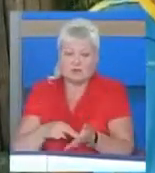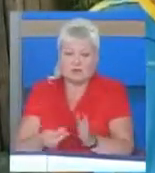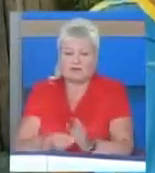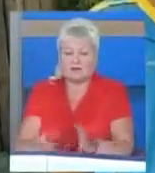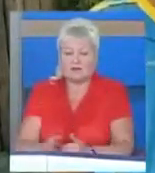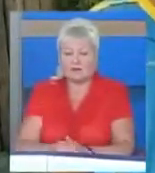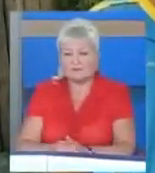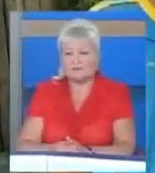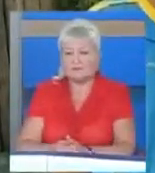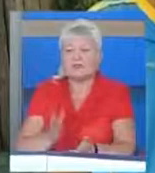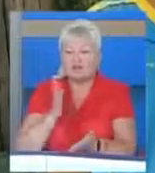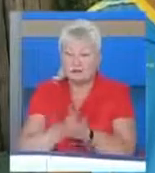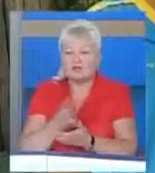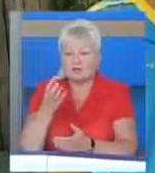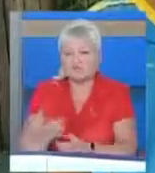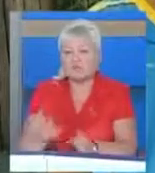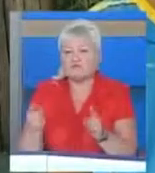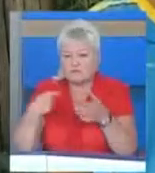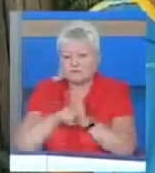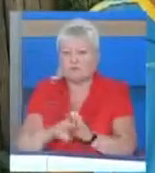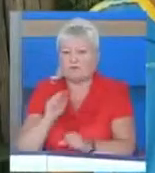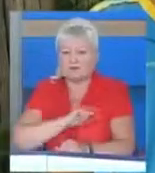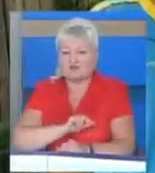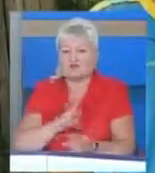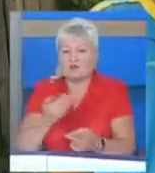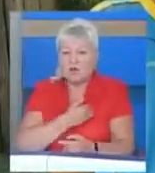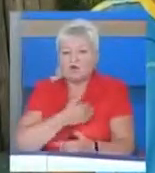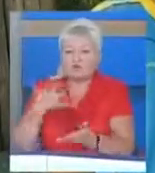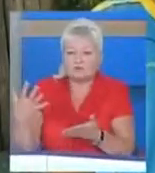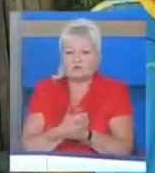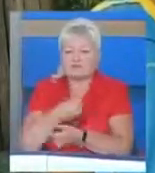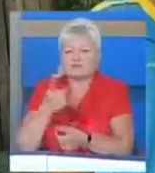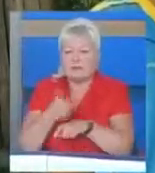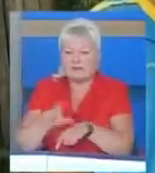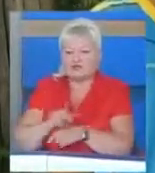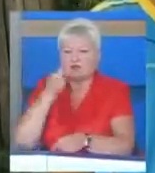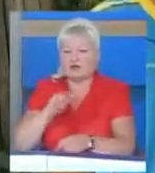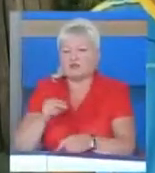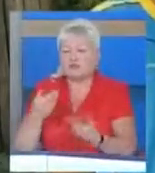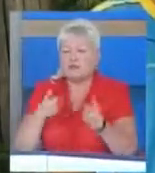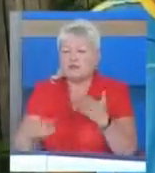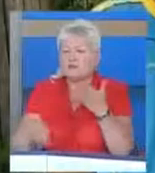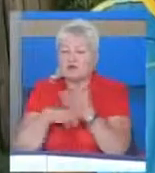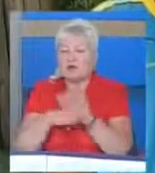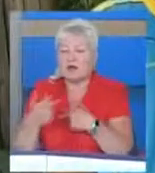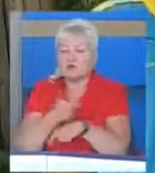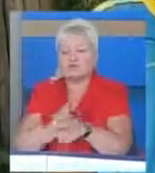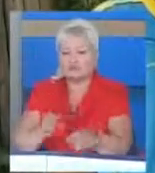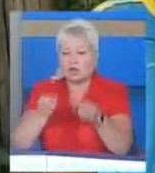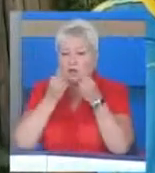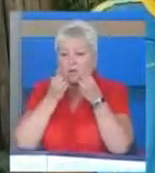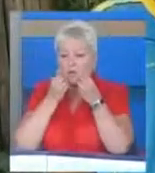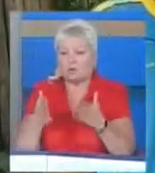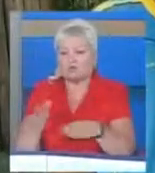Звичайно, є над чим працювати, хочеться досягнути більшого і кращого. Але нам допомагають дуже хороші, добрі,